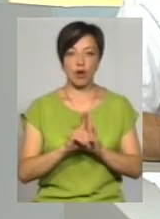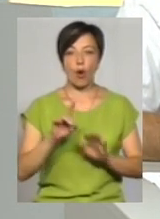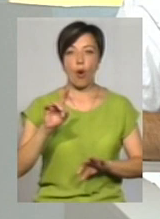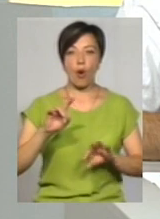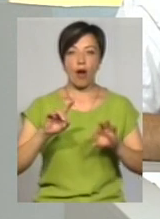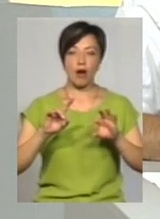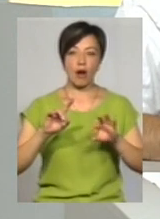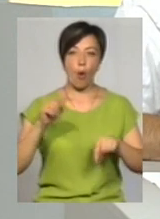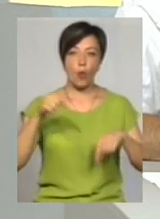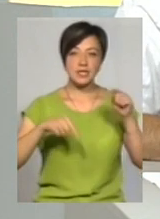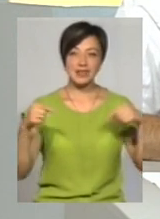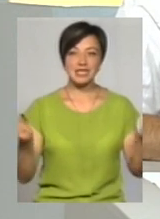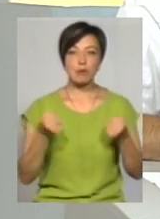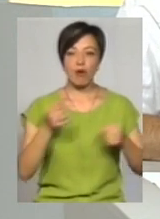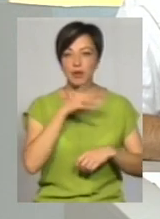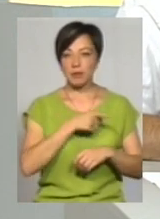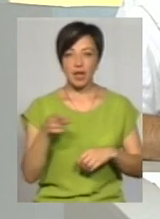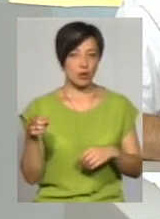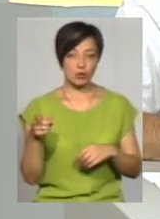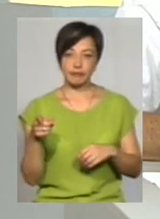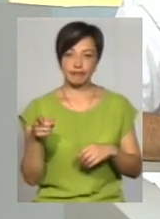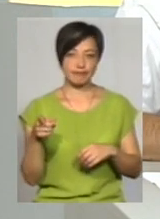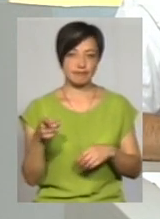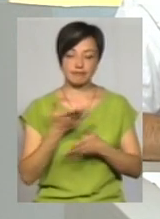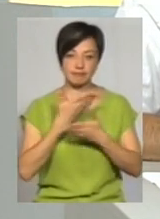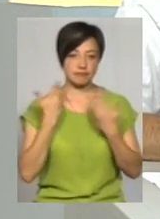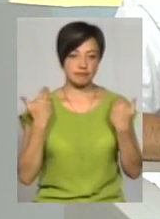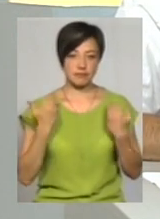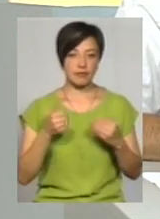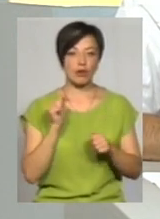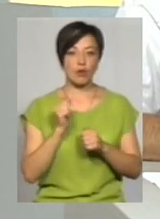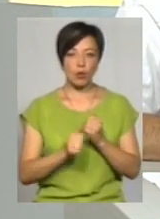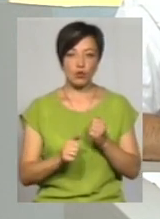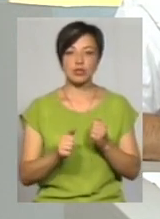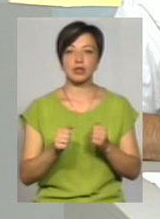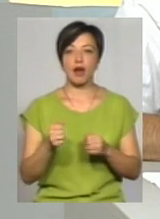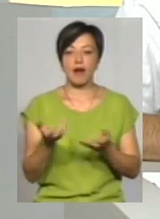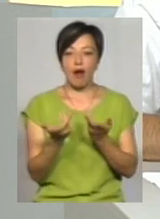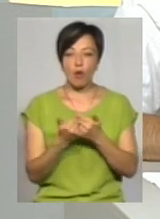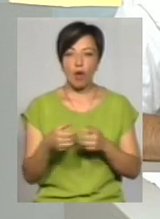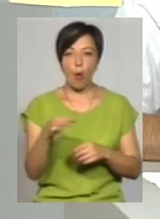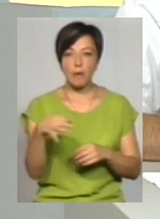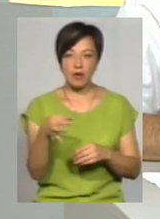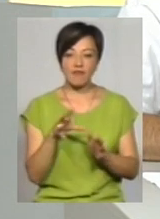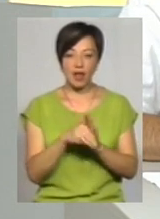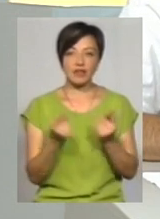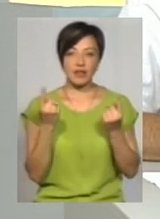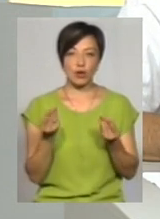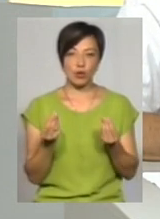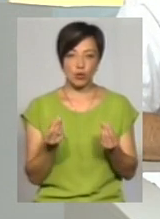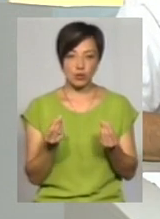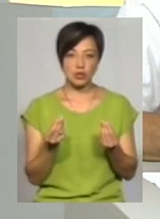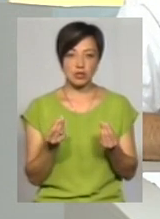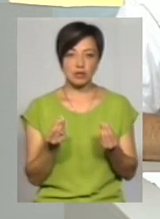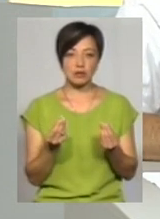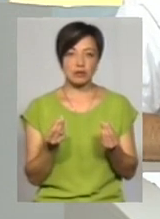-зимовий період практично немає. Тому кожен рахує копійку, вкласти великі інвестиції, це